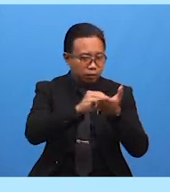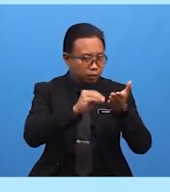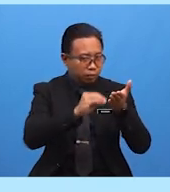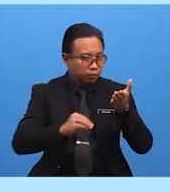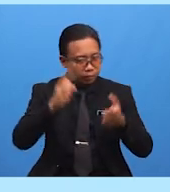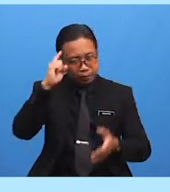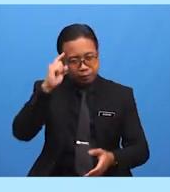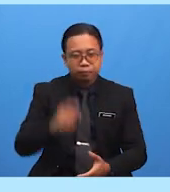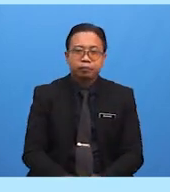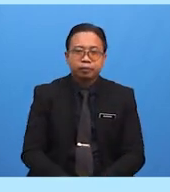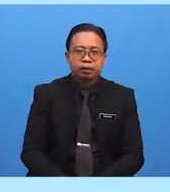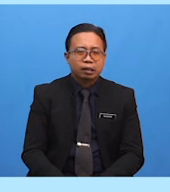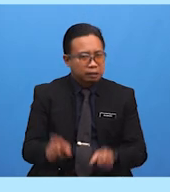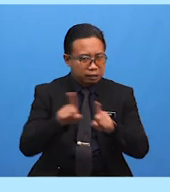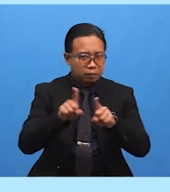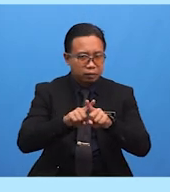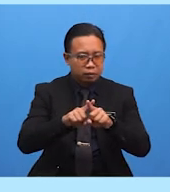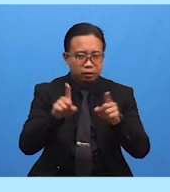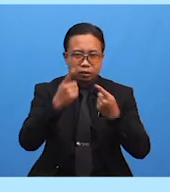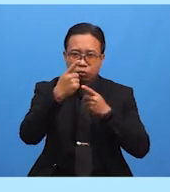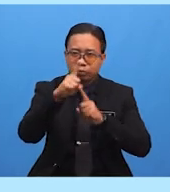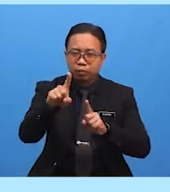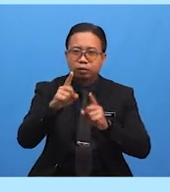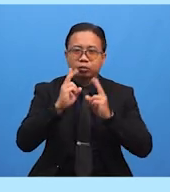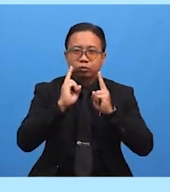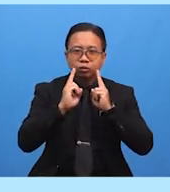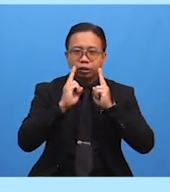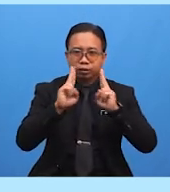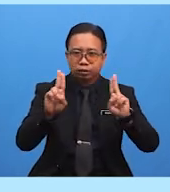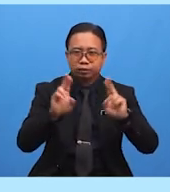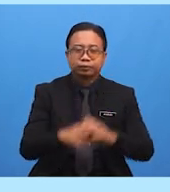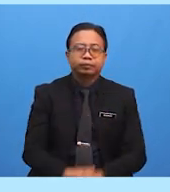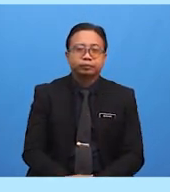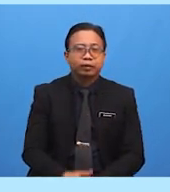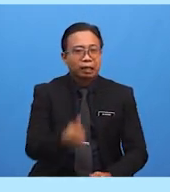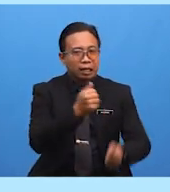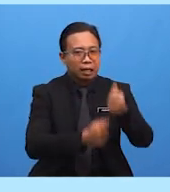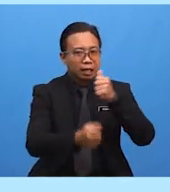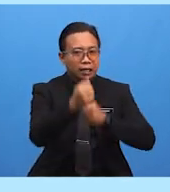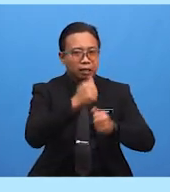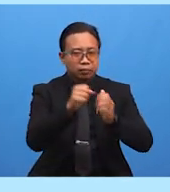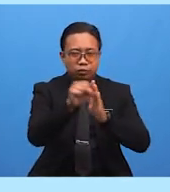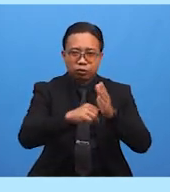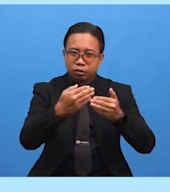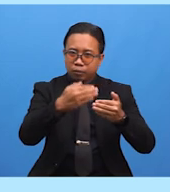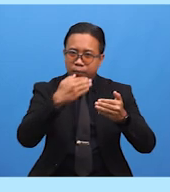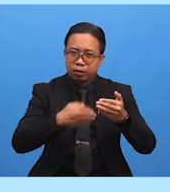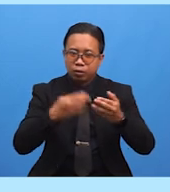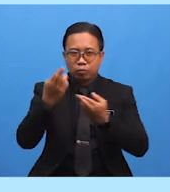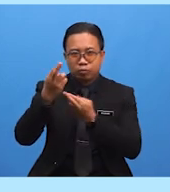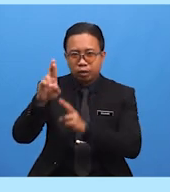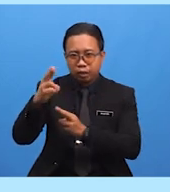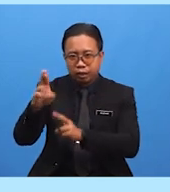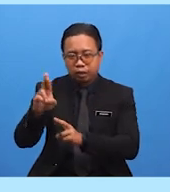Sama Tak Dengan Jawapan Ustazah Adab Sebelum Mengikuti Rehlah Yang